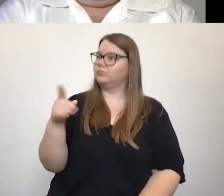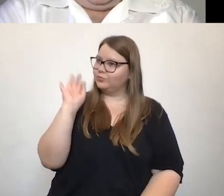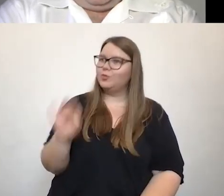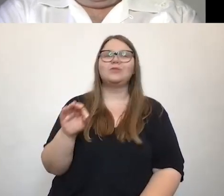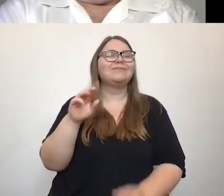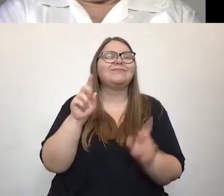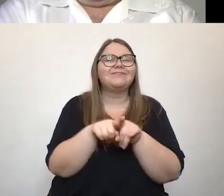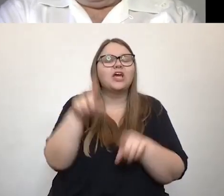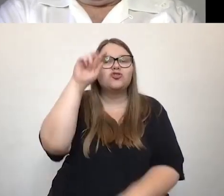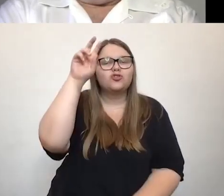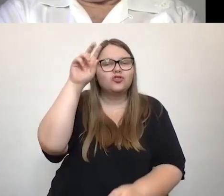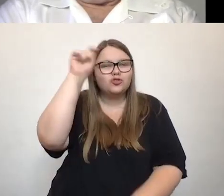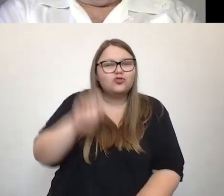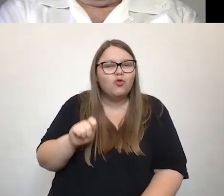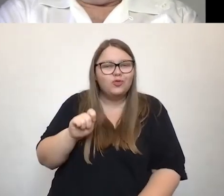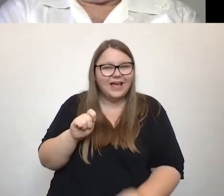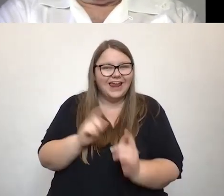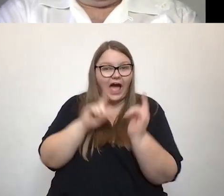Studienreise anzuschauen.